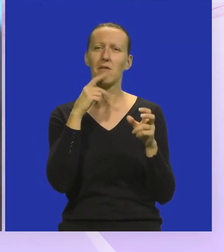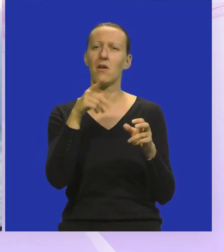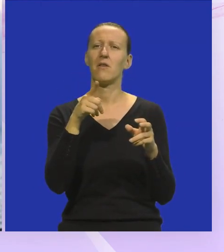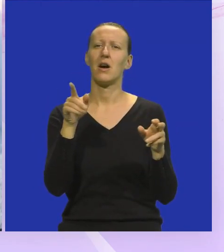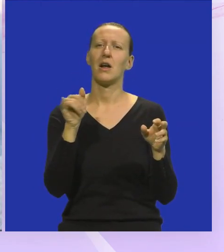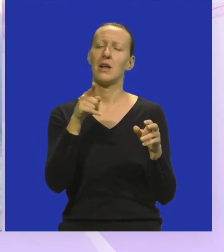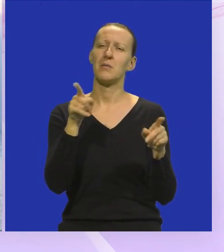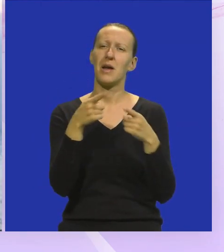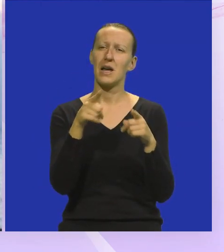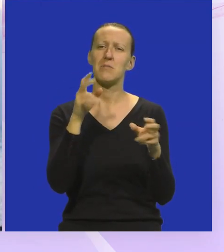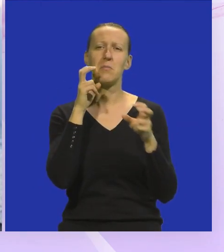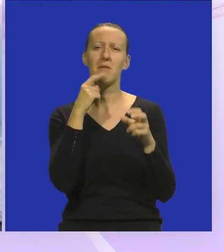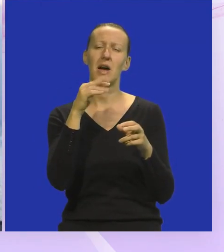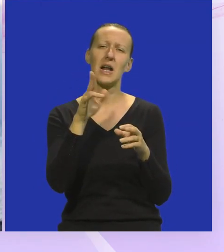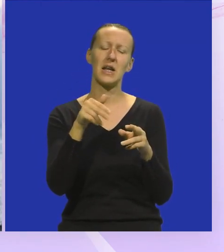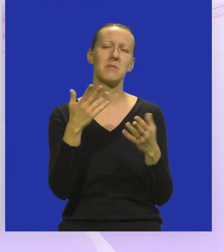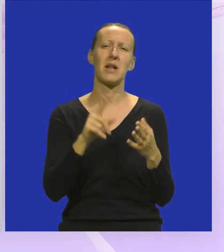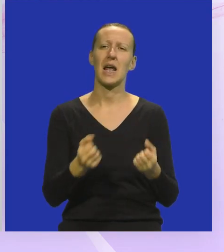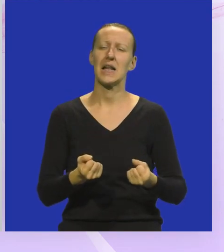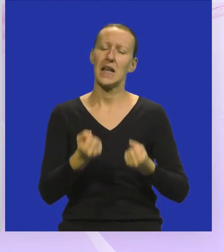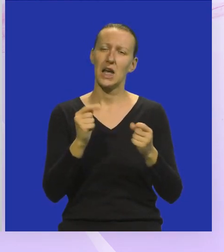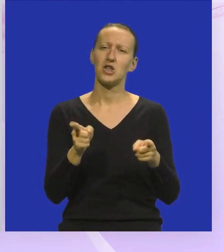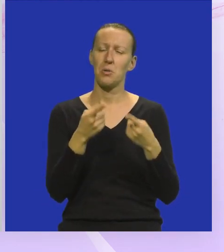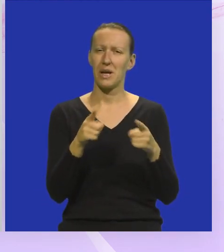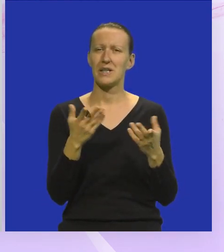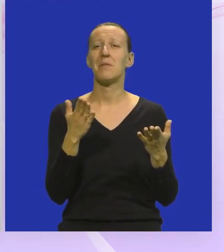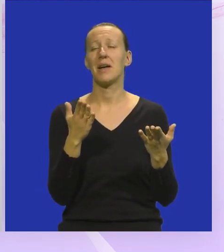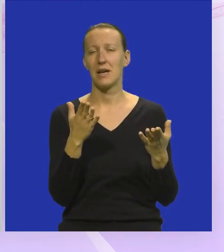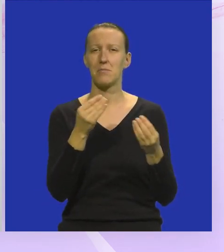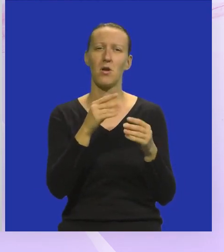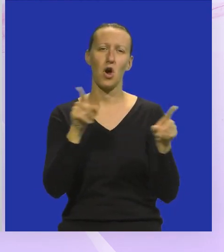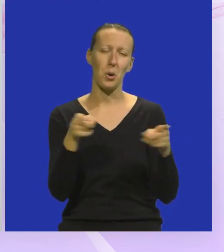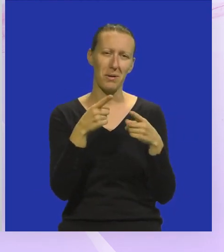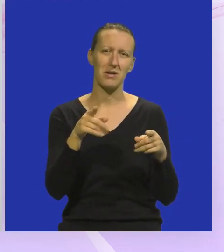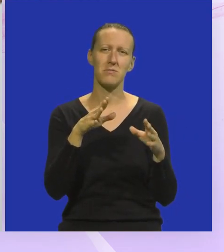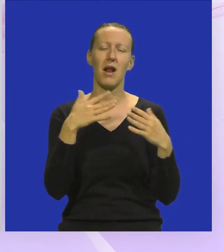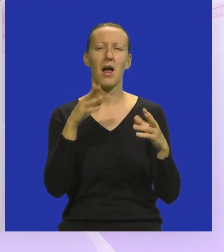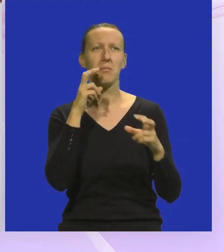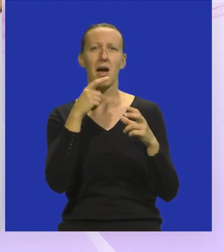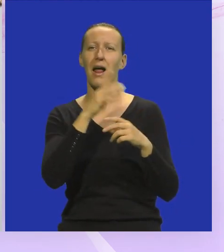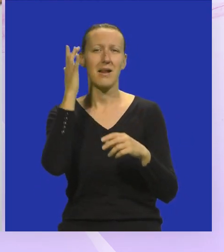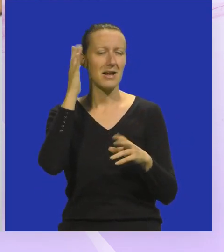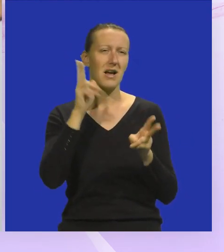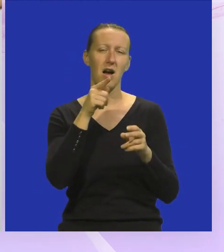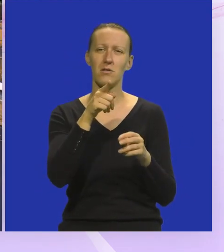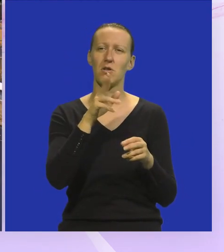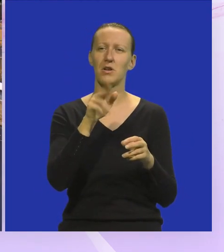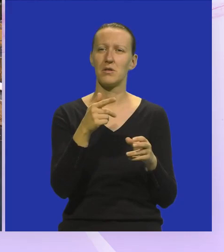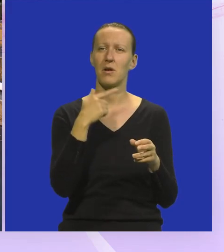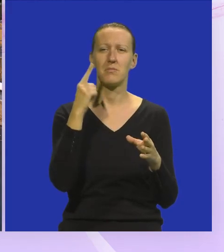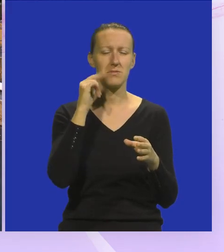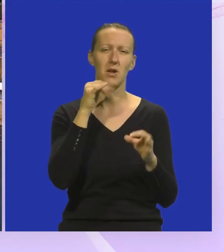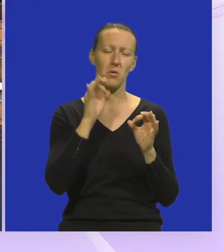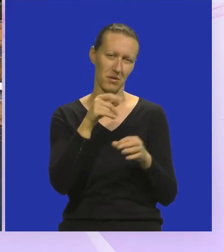pjesma za pjevušenje ili onako ima jednu težinu? E sad, mnogo pjesma pjevušite, a da li ne znate kakvu težinu nose